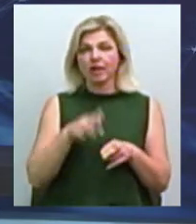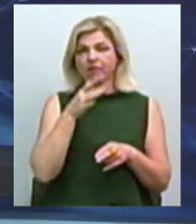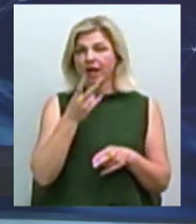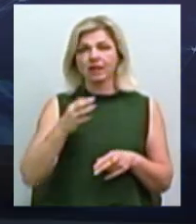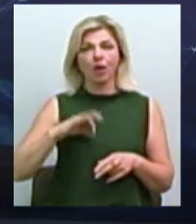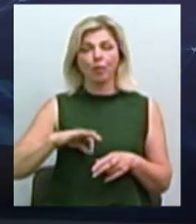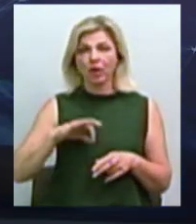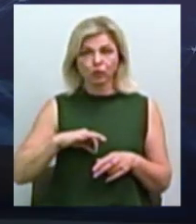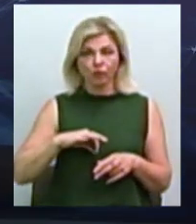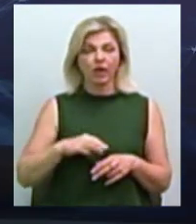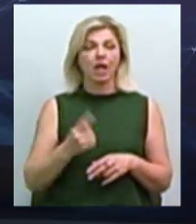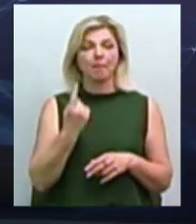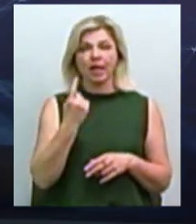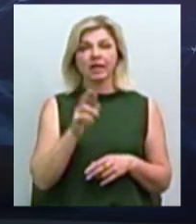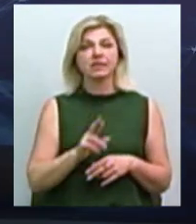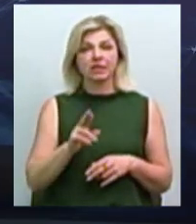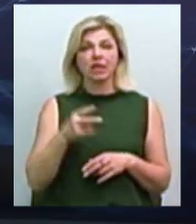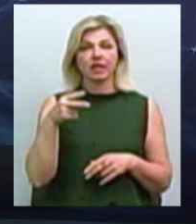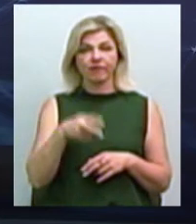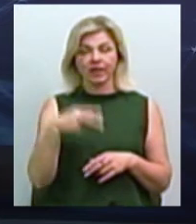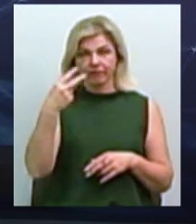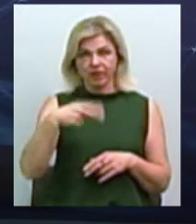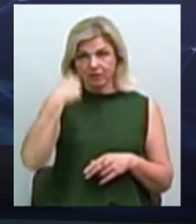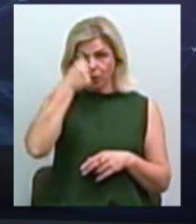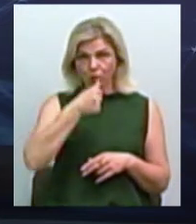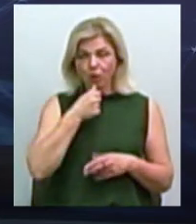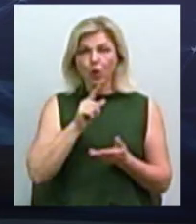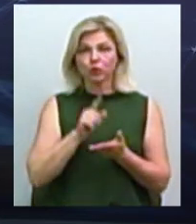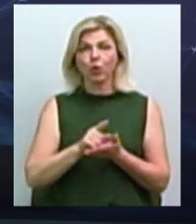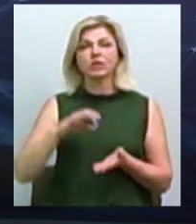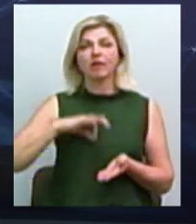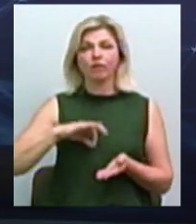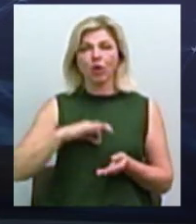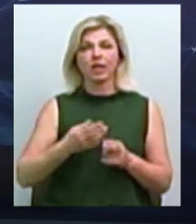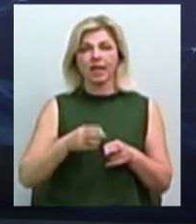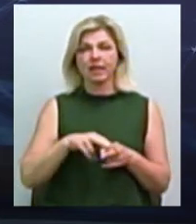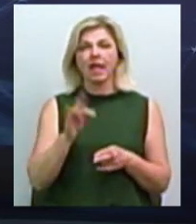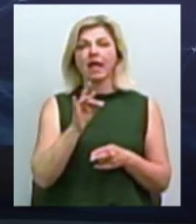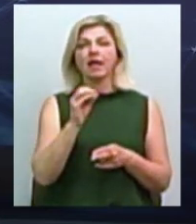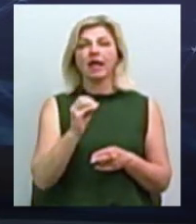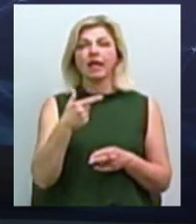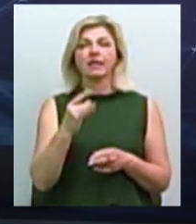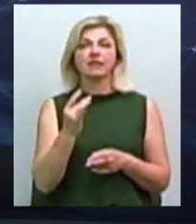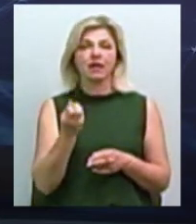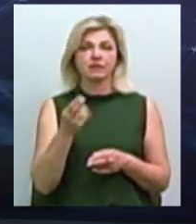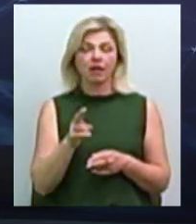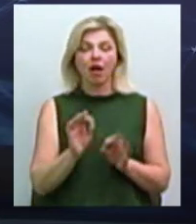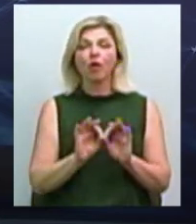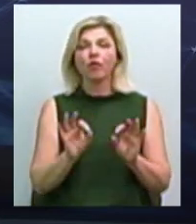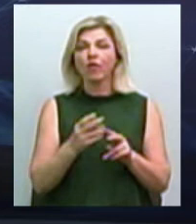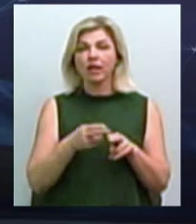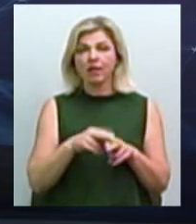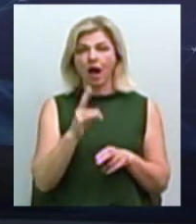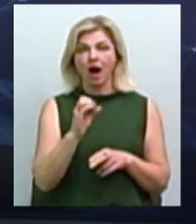зрахункових операцій. То з 1 січня 2020 року мають застосовувати ці реєстратори. – Розшифруємо, це касові